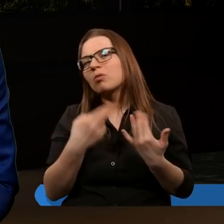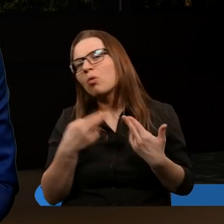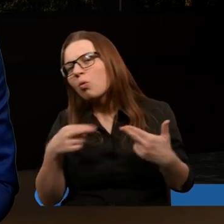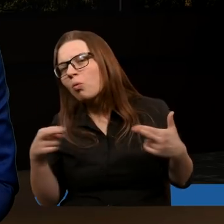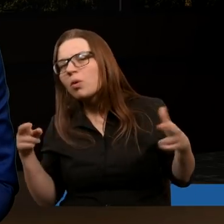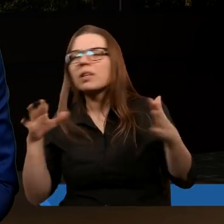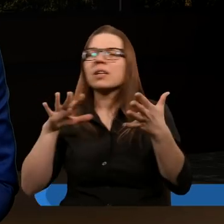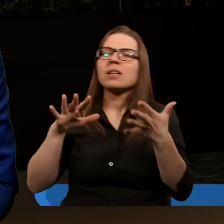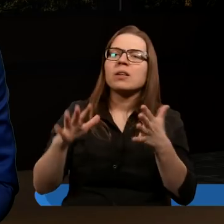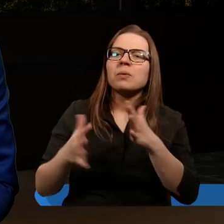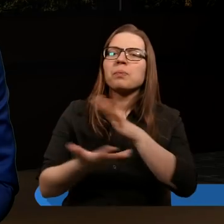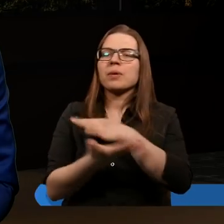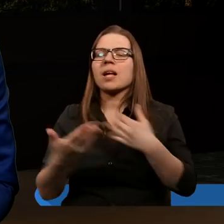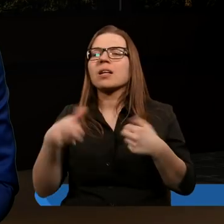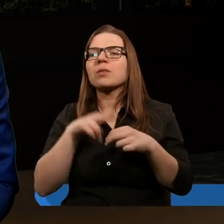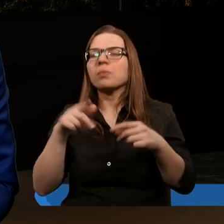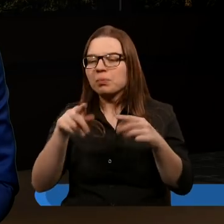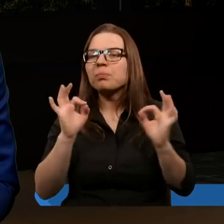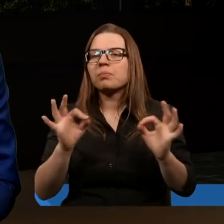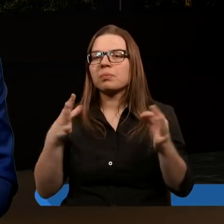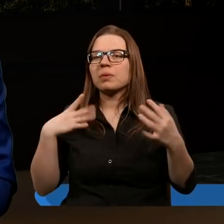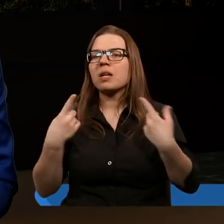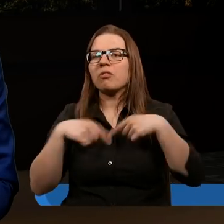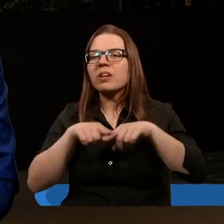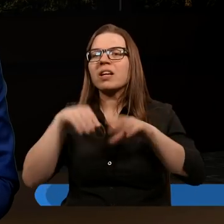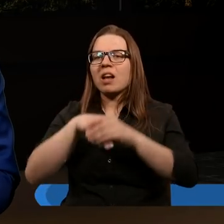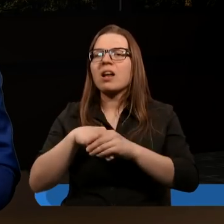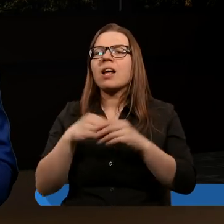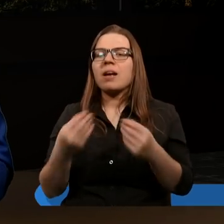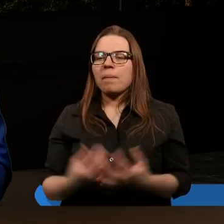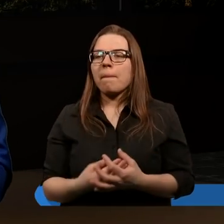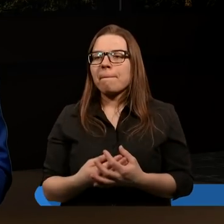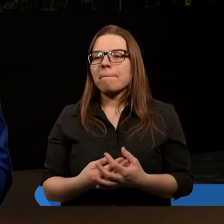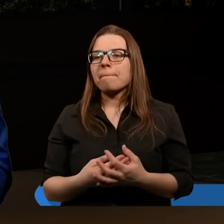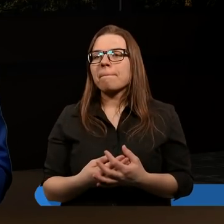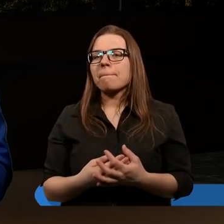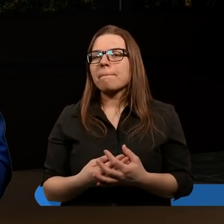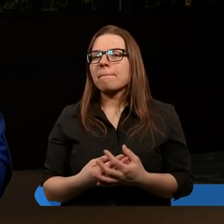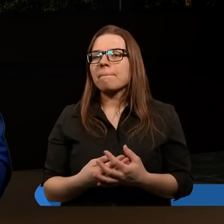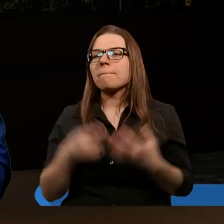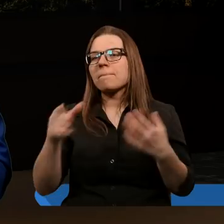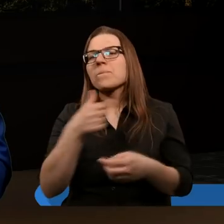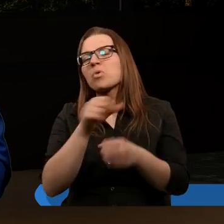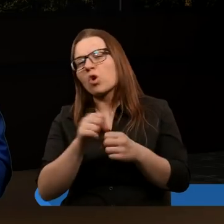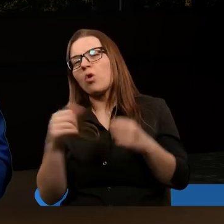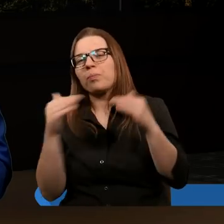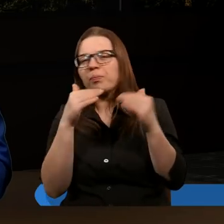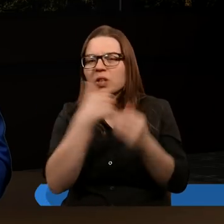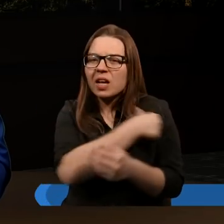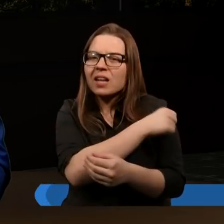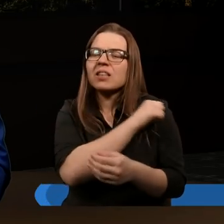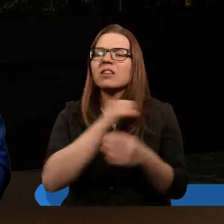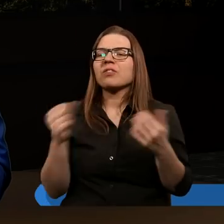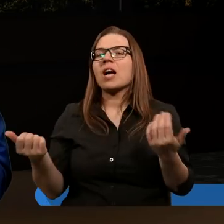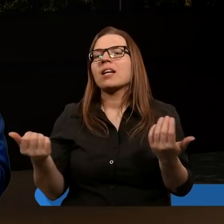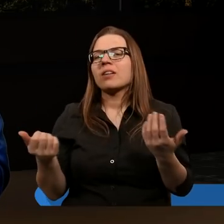zmiany, które dokonały się też w całym ludzie. Zaadoptowali do chrześcijaństwa wiele